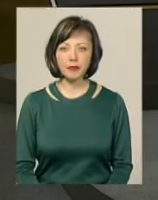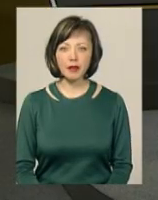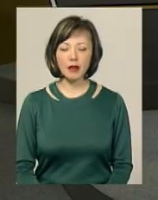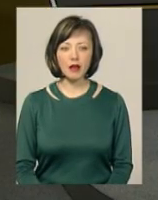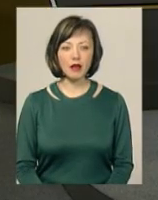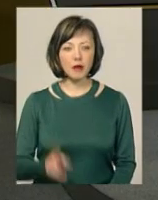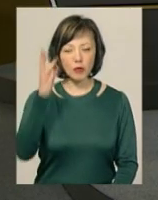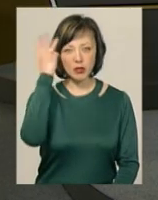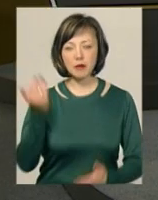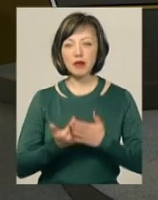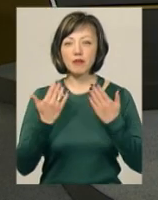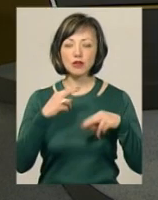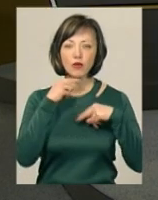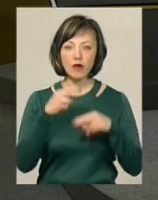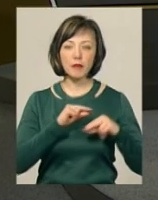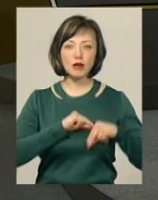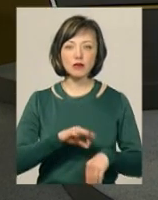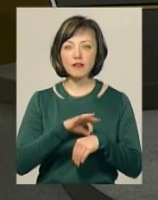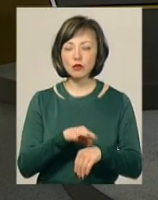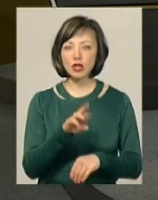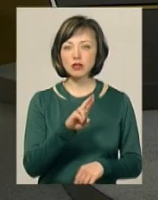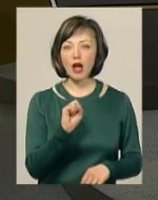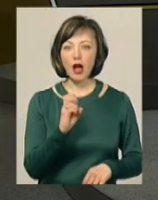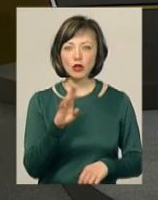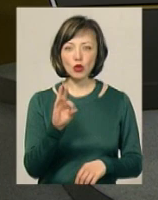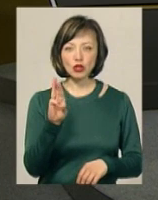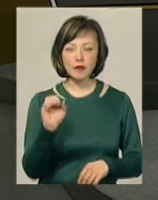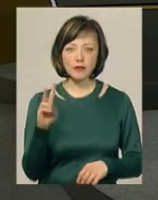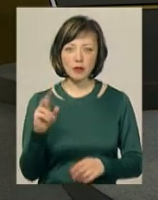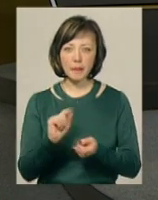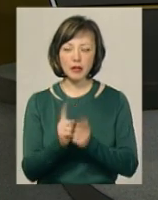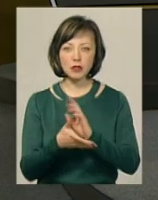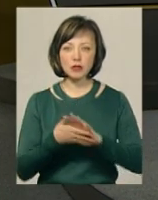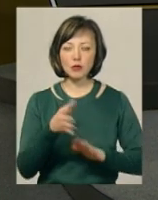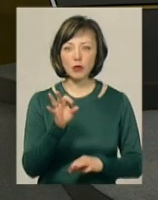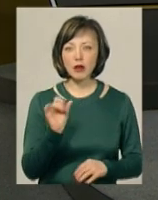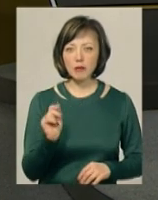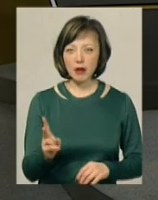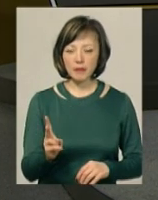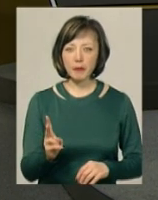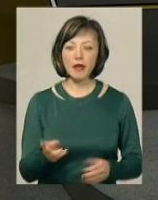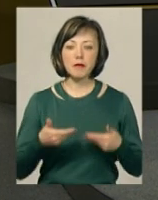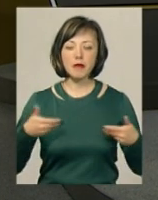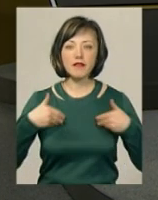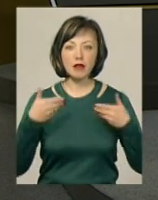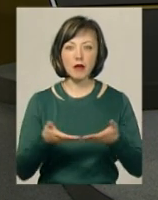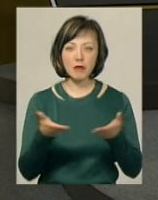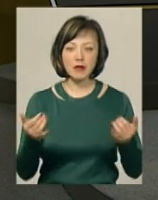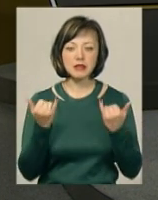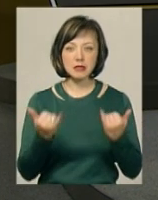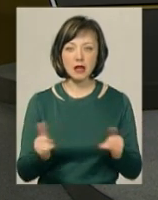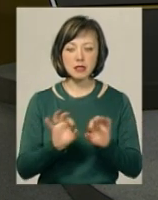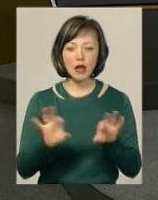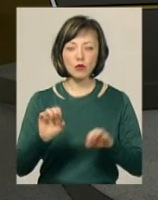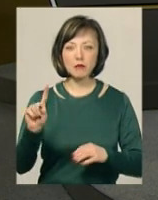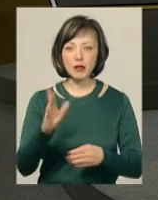Подільська панорама, до вашої уваги. В студії працюють ведуча Ярослава Антушевська, перекладач на жестову мову Ольга Рибак. Ми вітаємо вас. І зараз